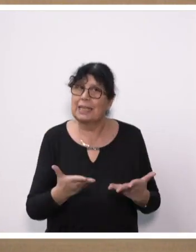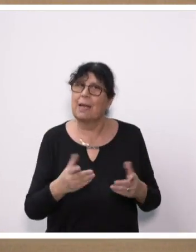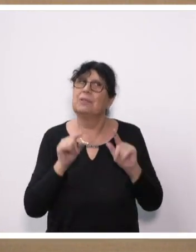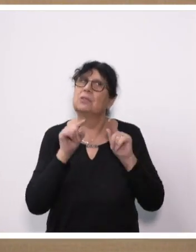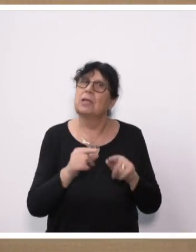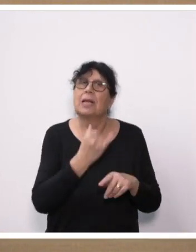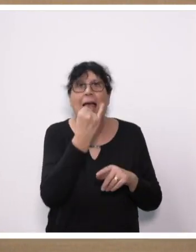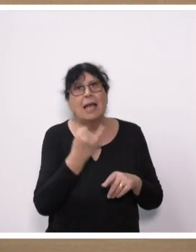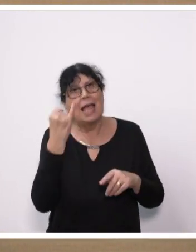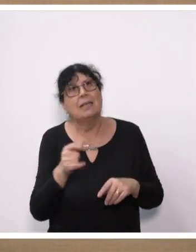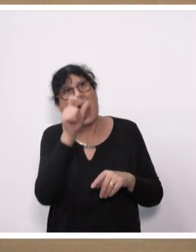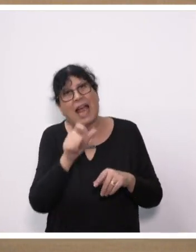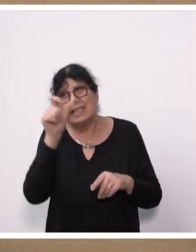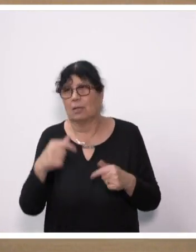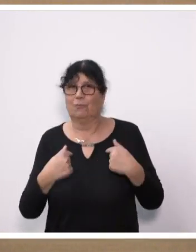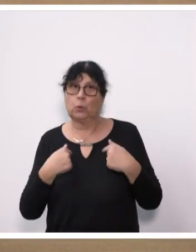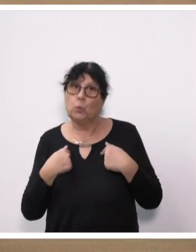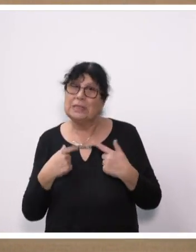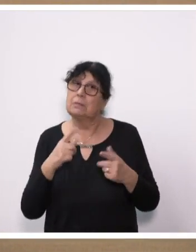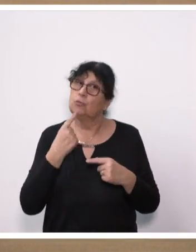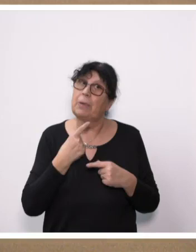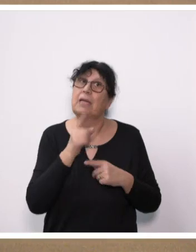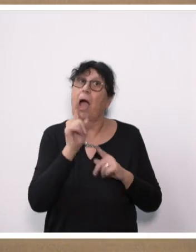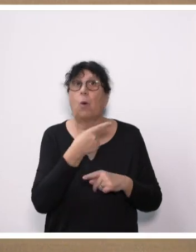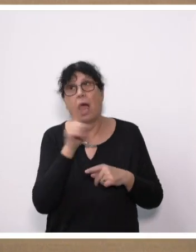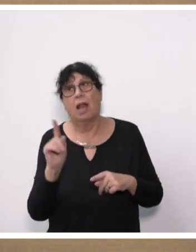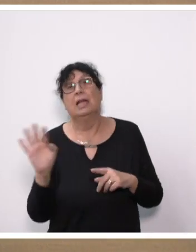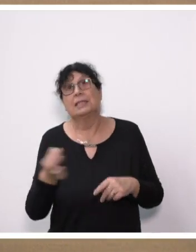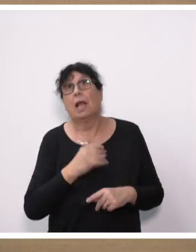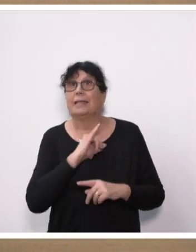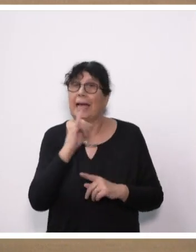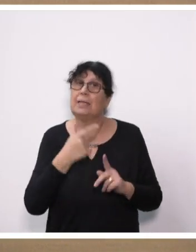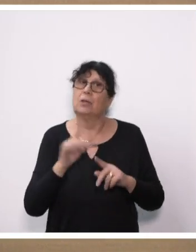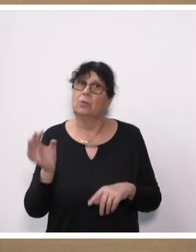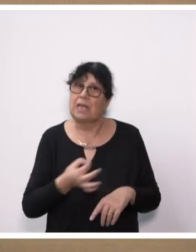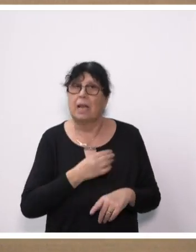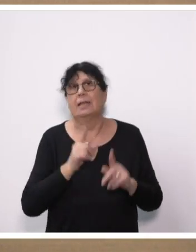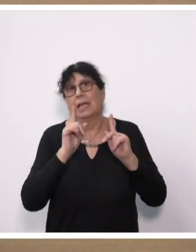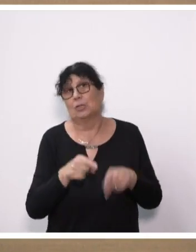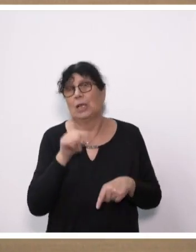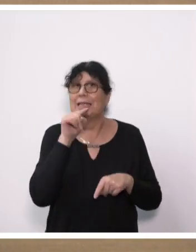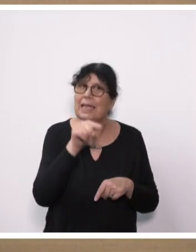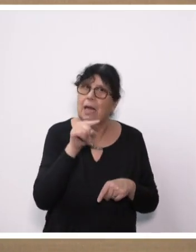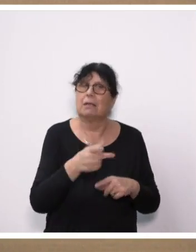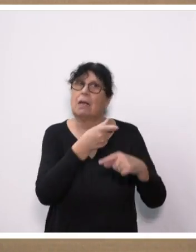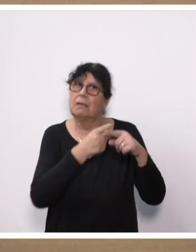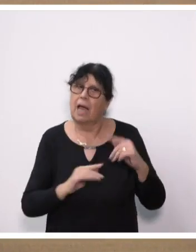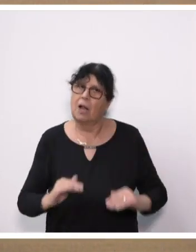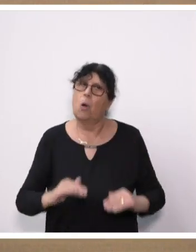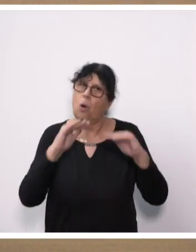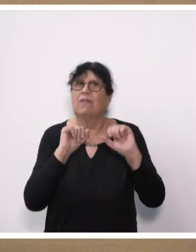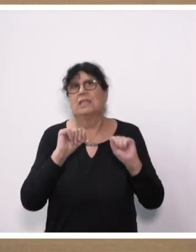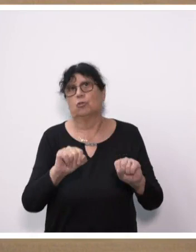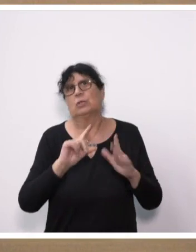Einzelne von uns, und da spreche ich auch alle Saarländerinnen und Saarländer an, sollten ihren seinen Teil zum Hochwasserschutz